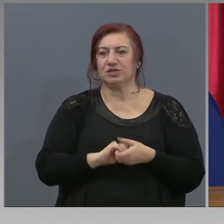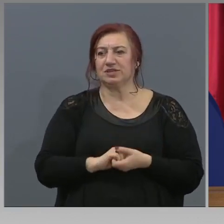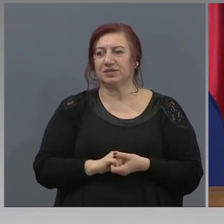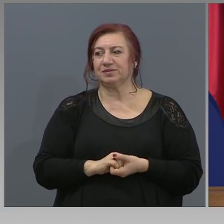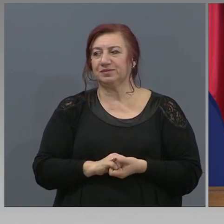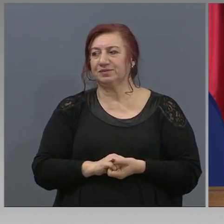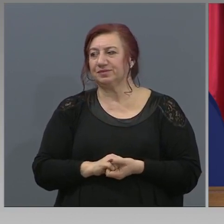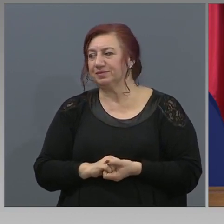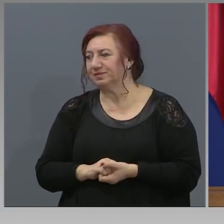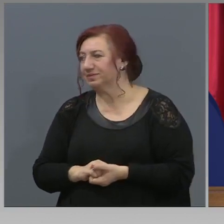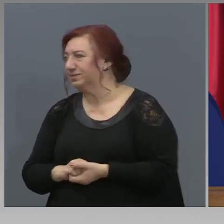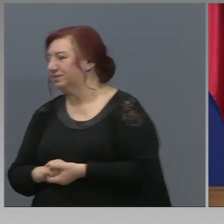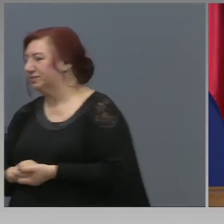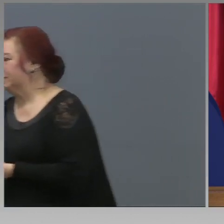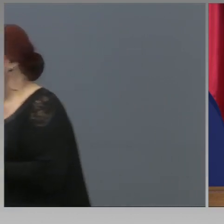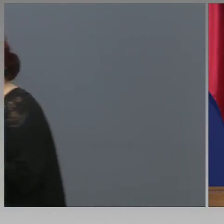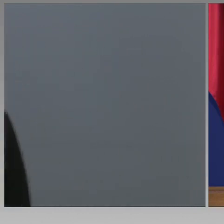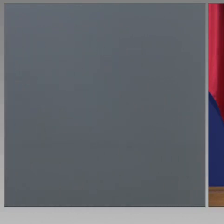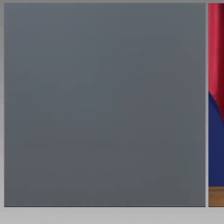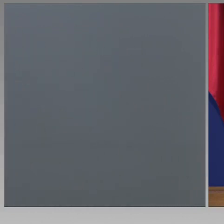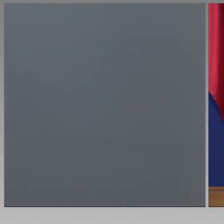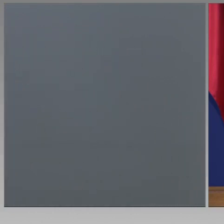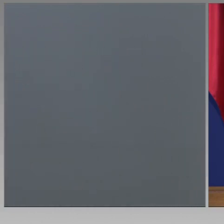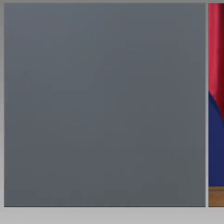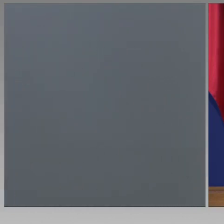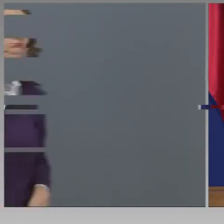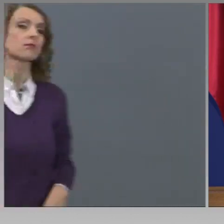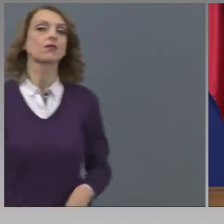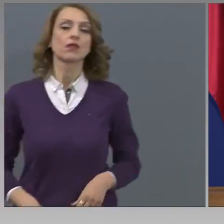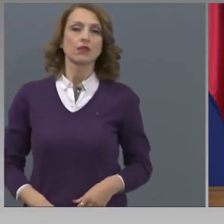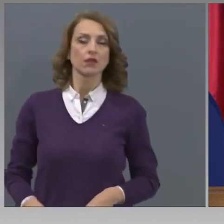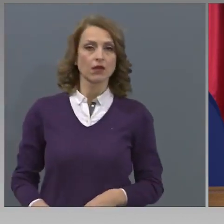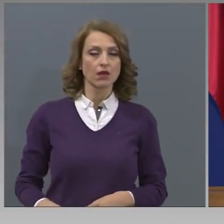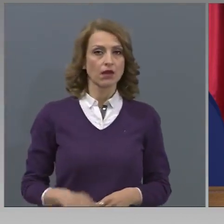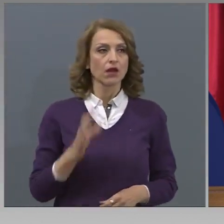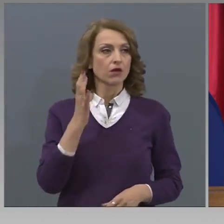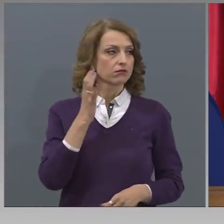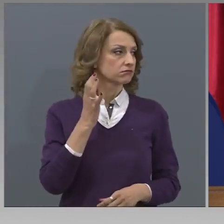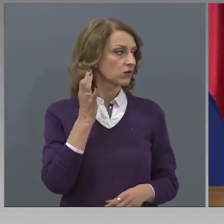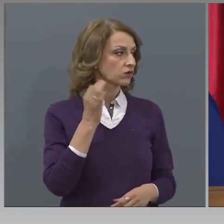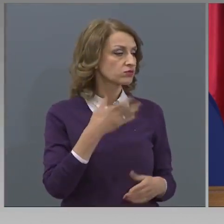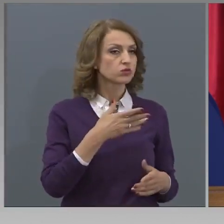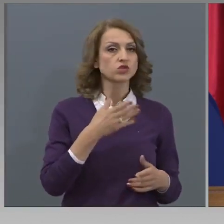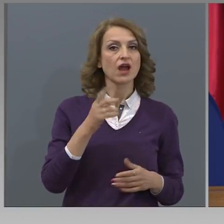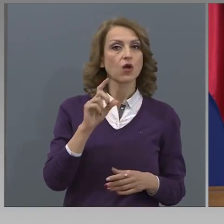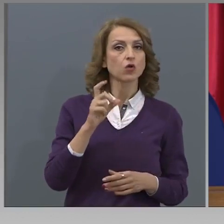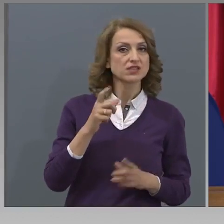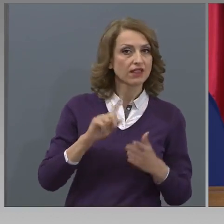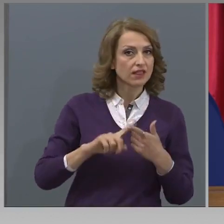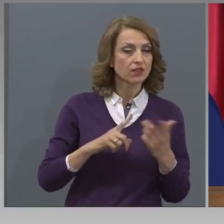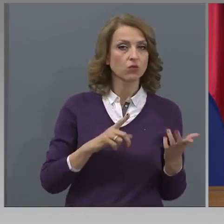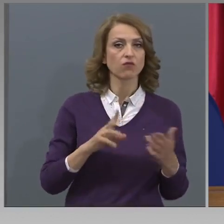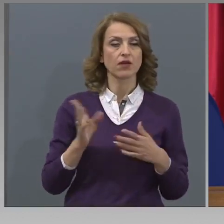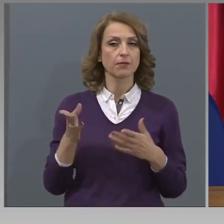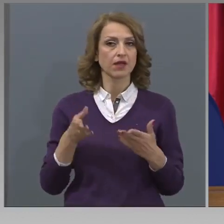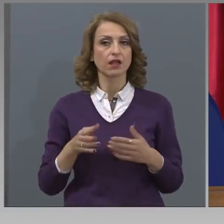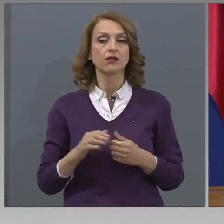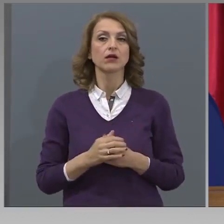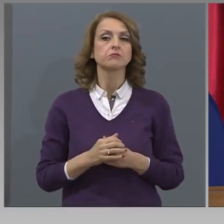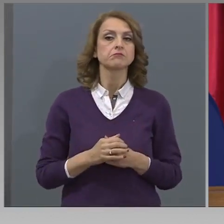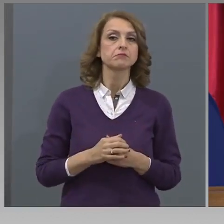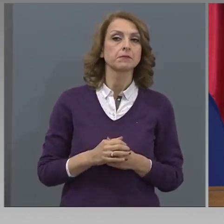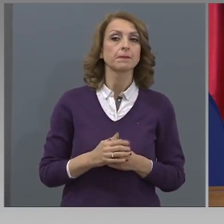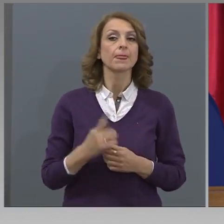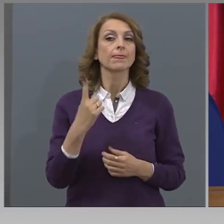с вашите въпроси, благодаря. Министър Валчев, колегите, заместник министър Михайло, госпожа Костадилна, които също са готови да отговорят конкретно. Благодаря, цяло, в нова телевизия,